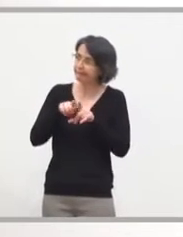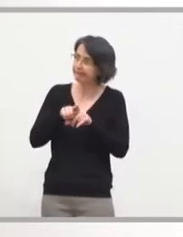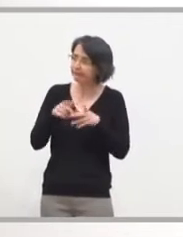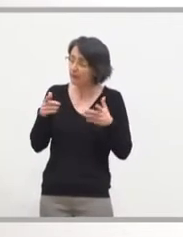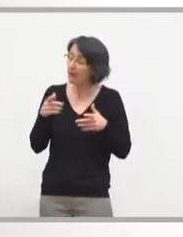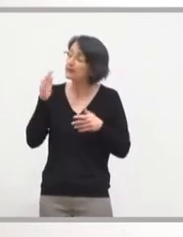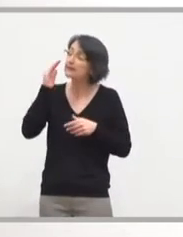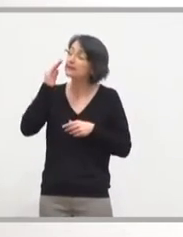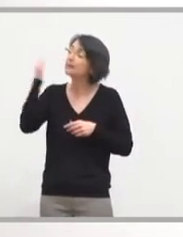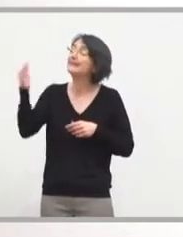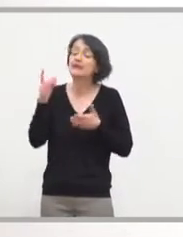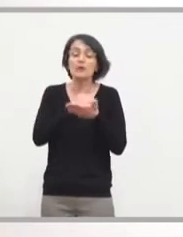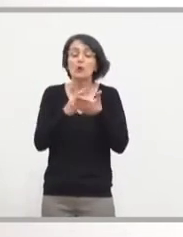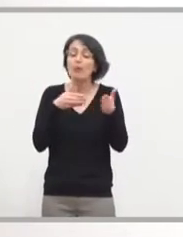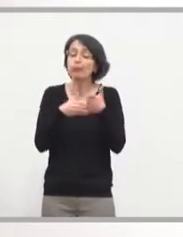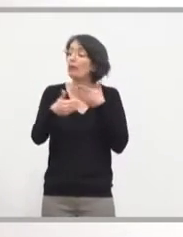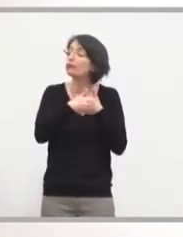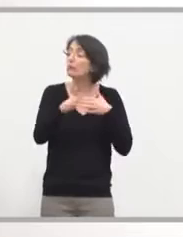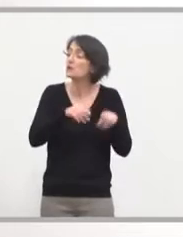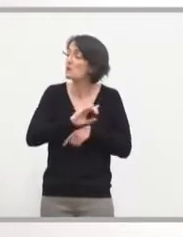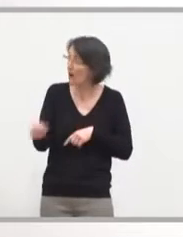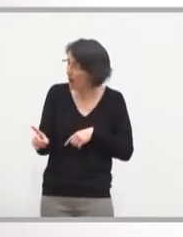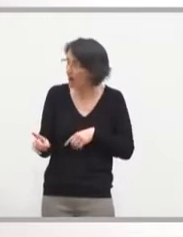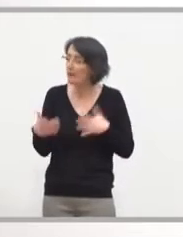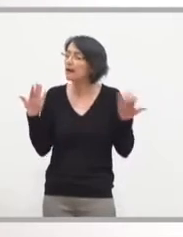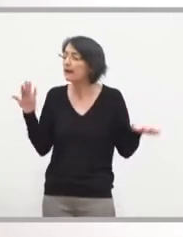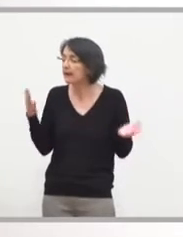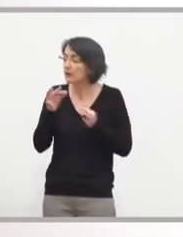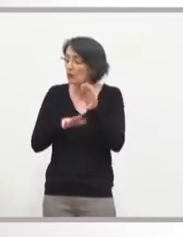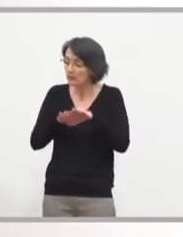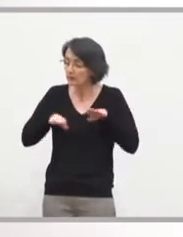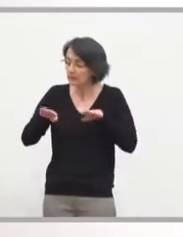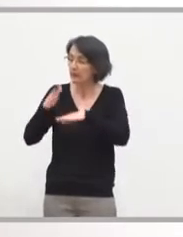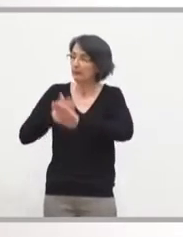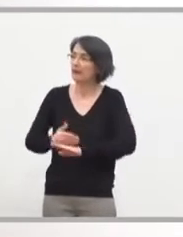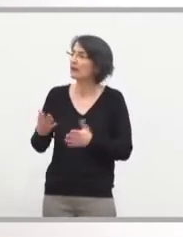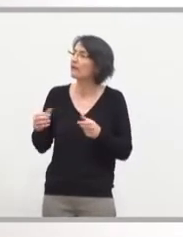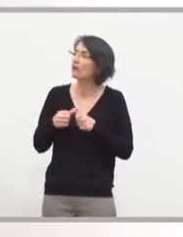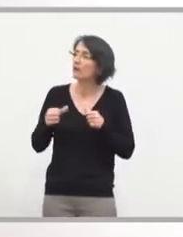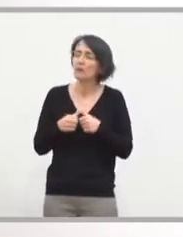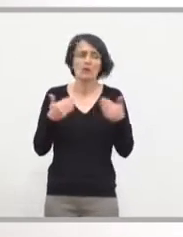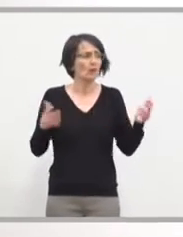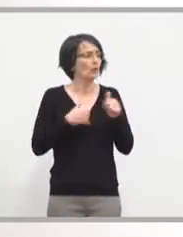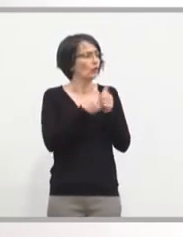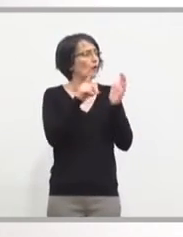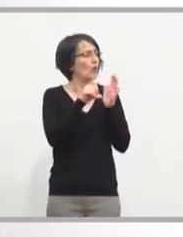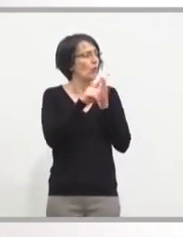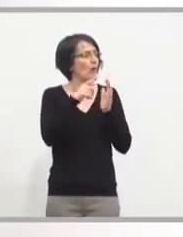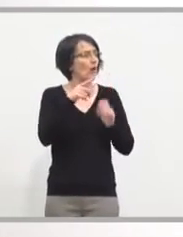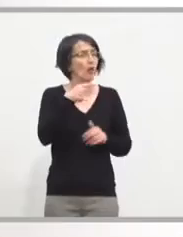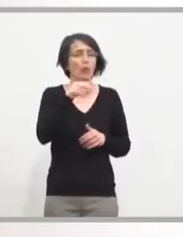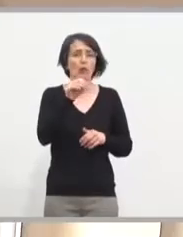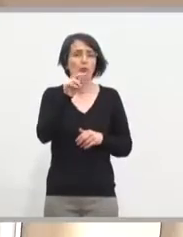votre plan B si jamais votre négociation avec M. Mesquida devait capoter, c'est tout. Mais moi, j'applique la loi d'autre. Donc, vous récupérez tout. Que M.